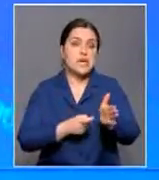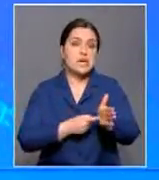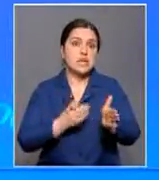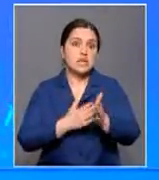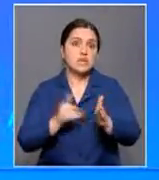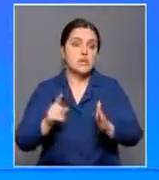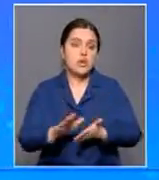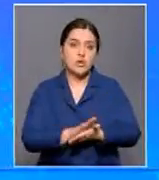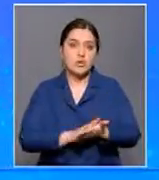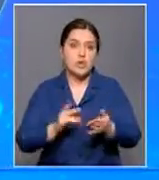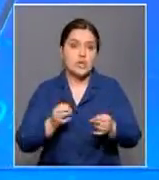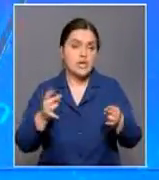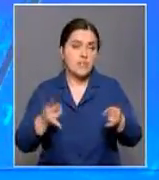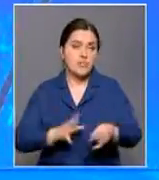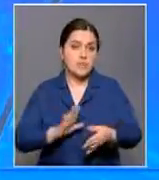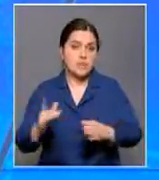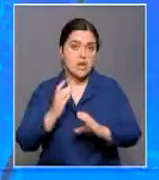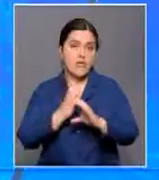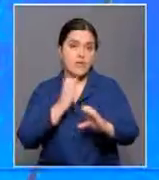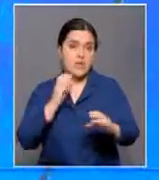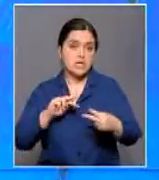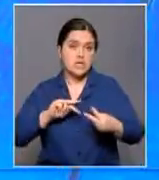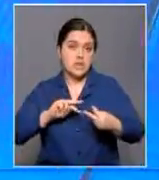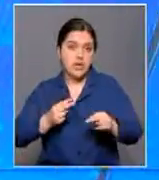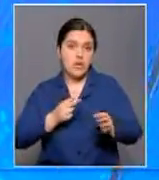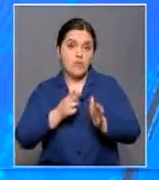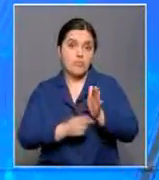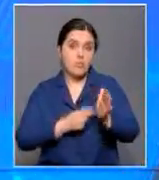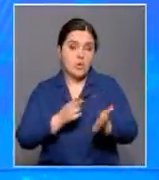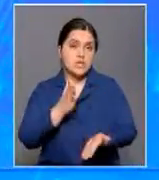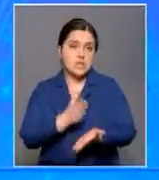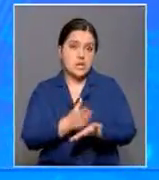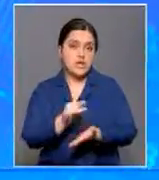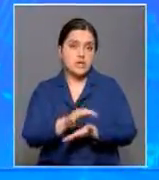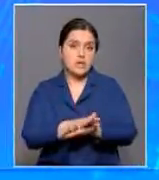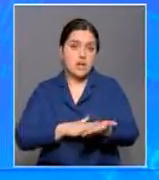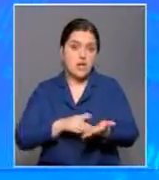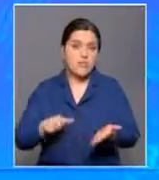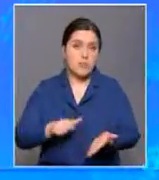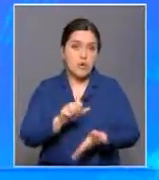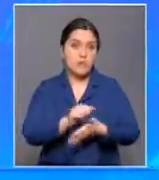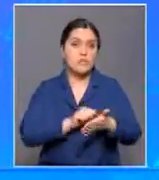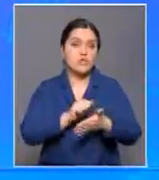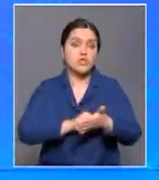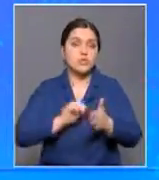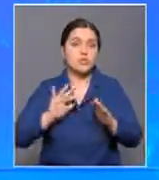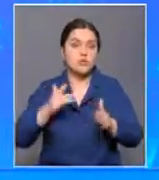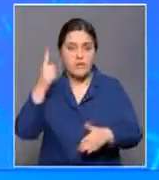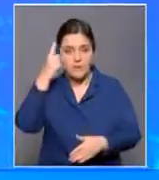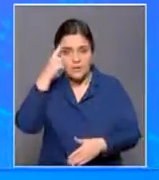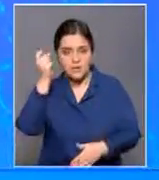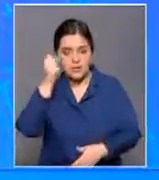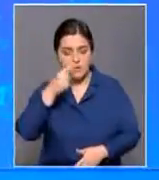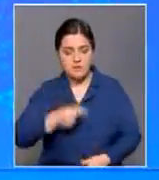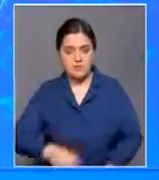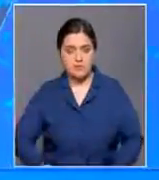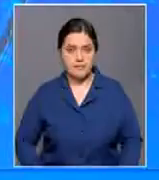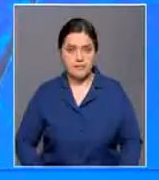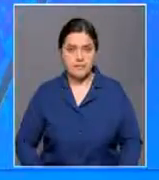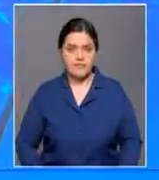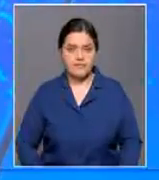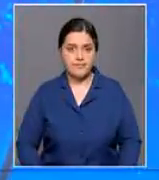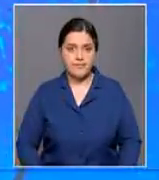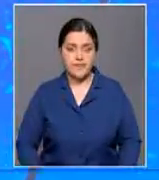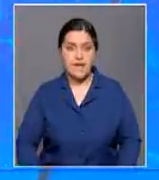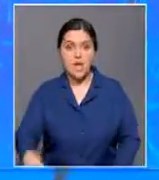происшествия никто не пострадал. Вагон заменили, поезд следует далее по маршруту. Причины случившегося выясняют. На